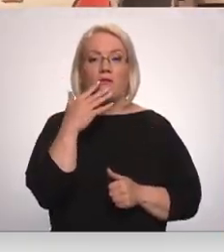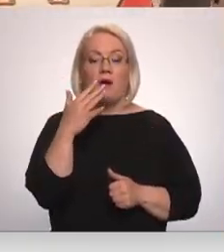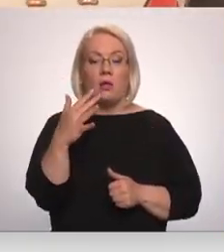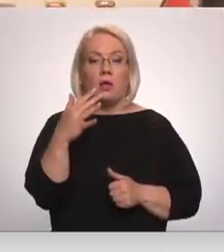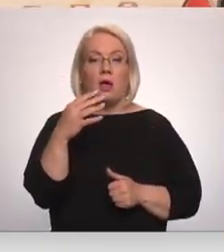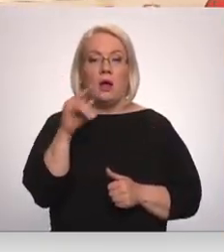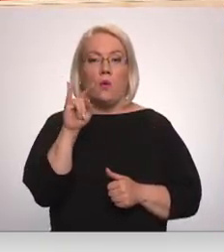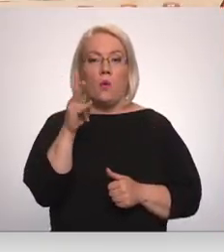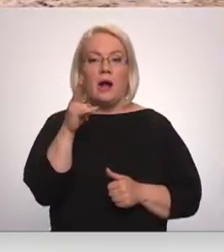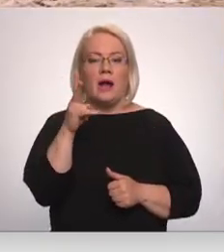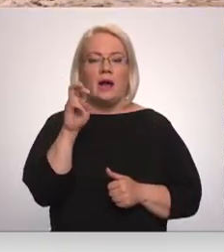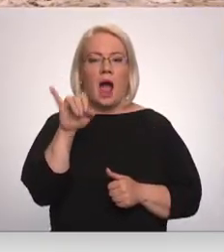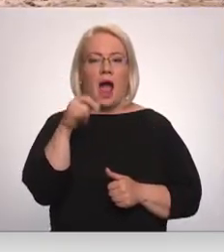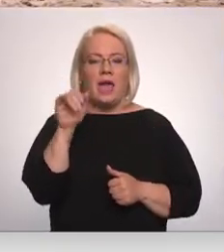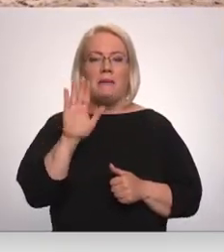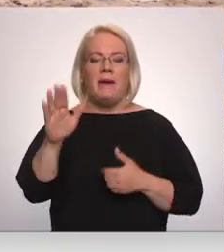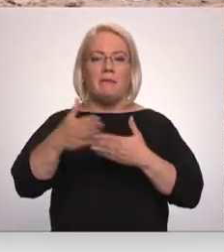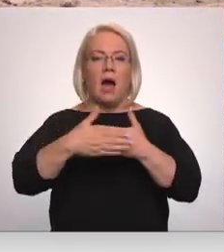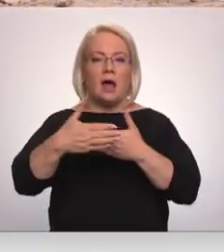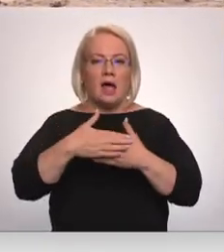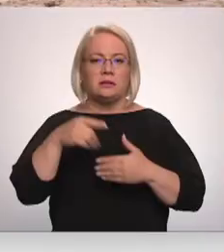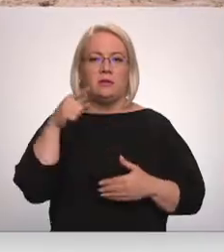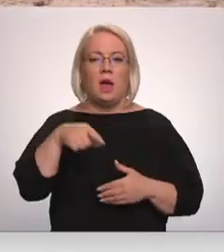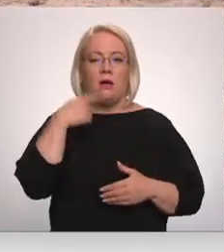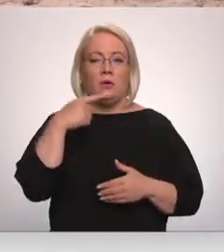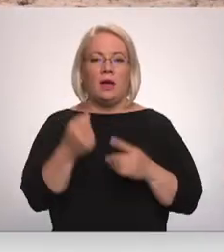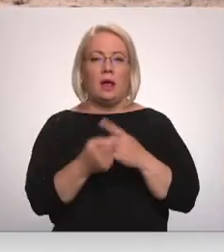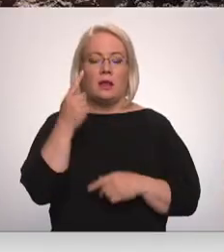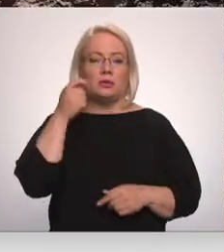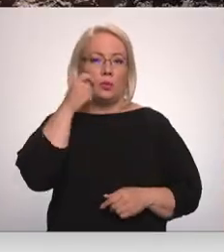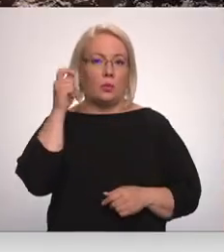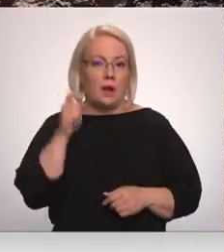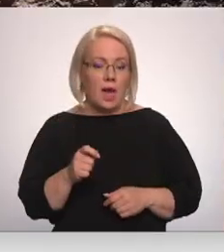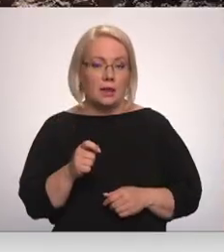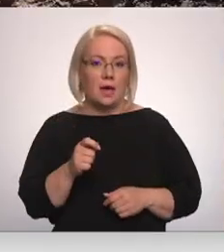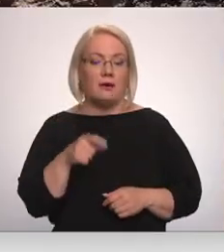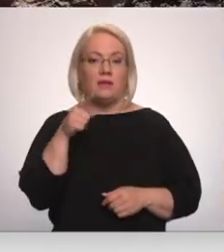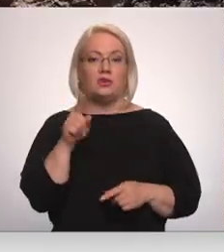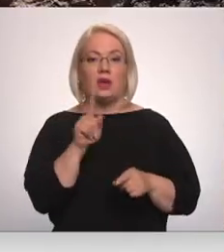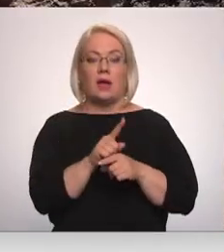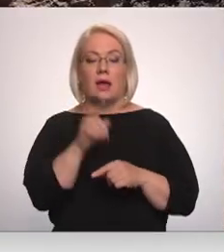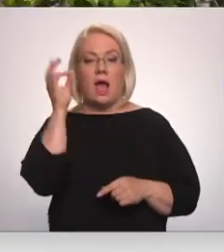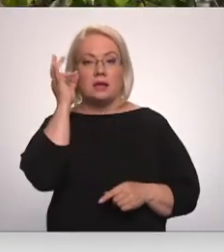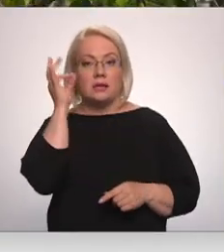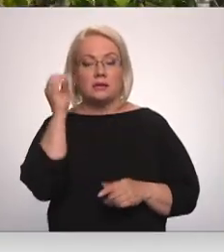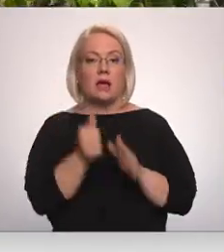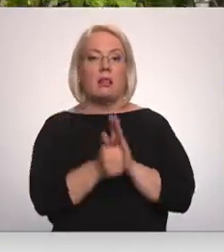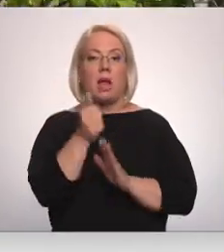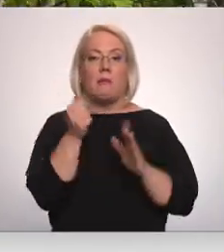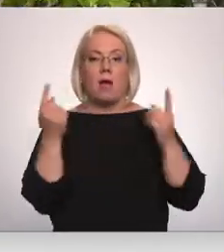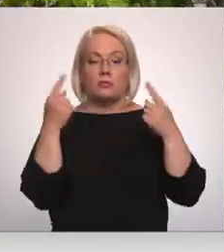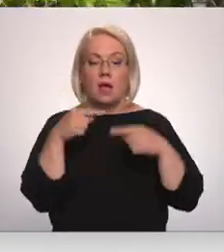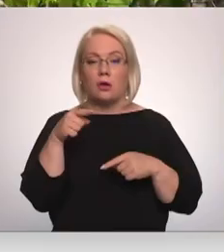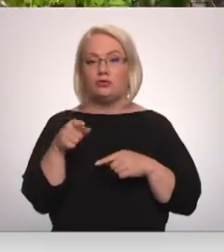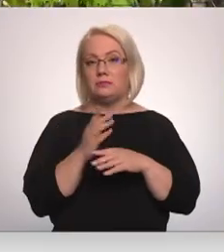Ukraja, jeb pie malas. Un šādi runājot, radās Ukraina. Ilgvars Bērziņš arī atceras labākus laikus šim